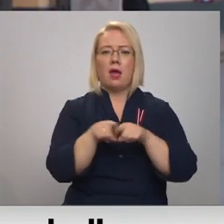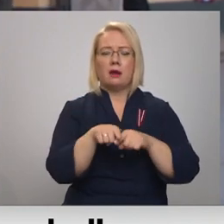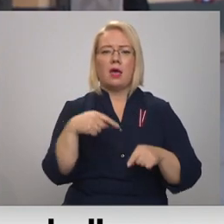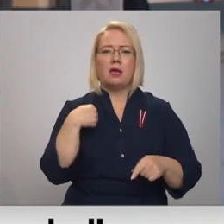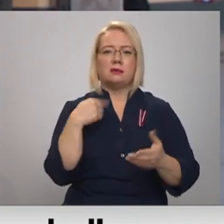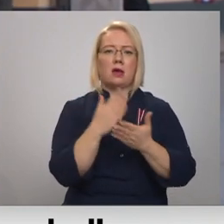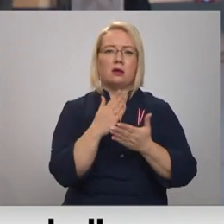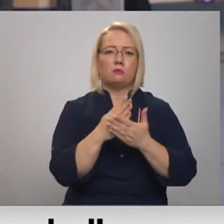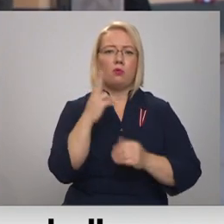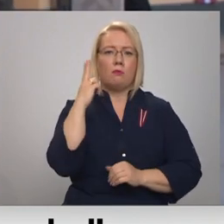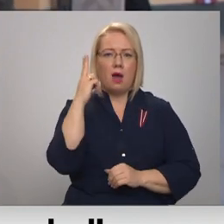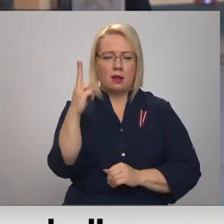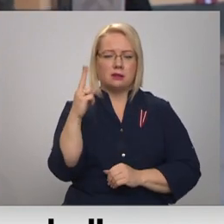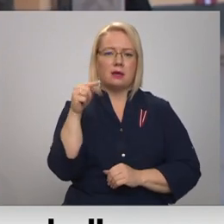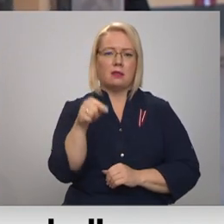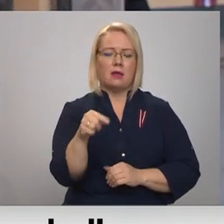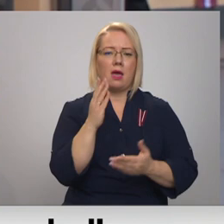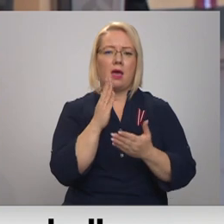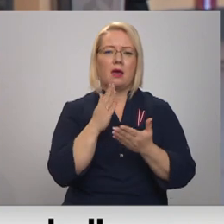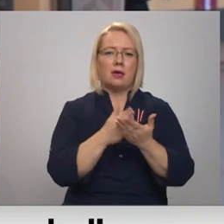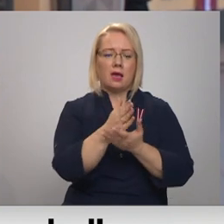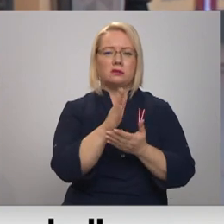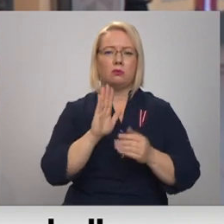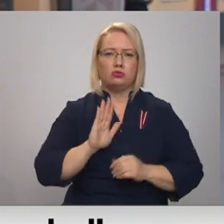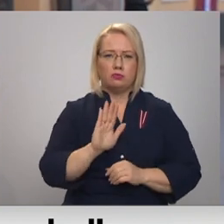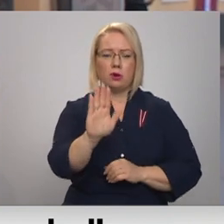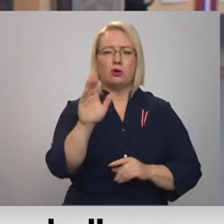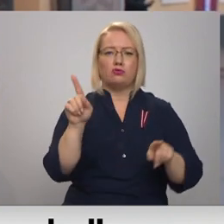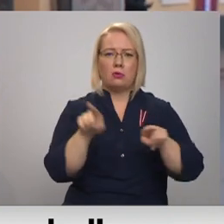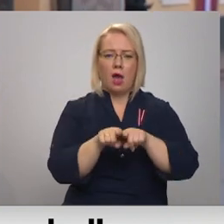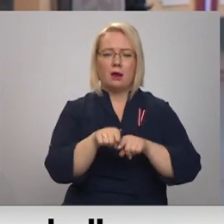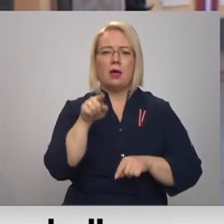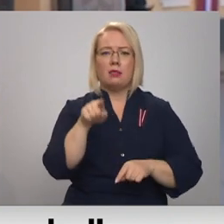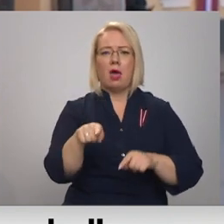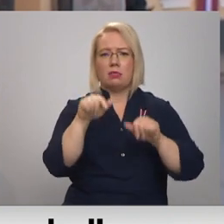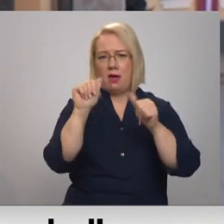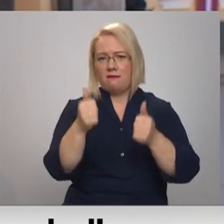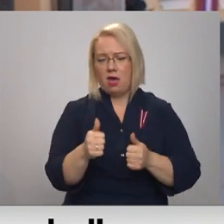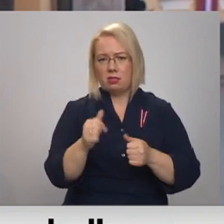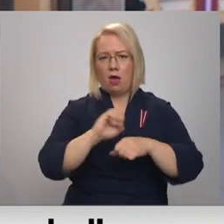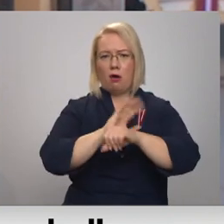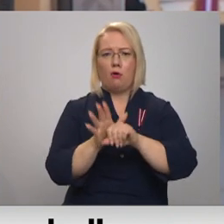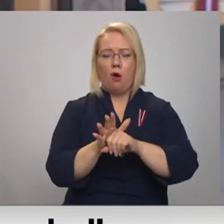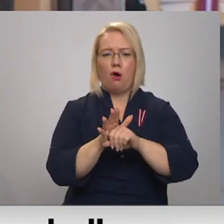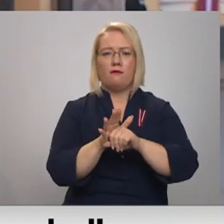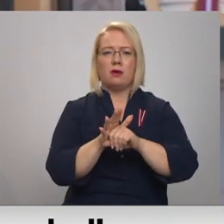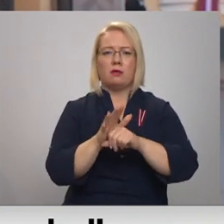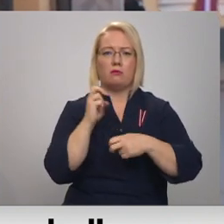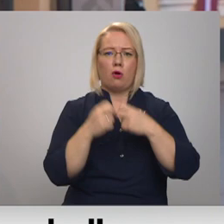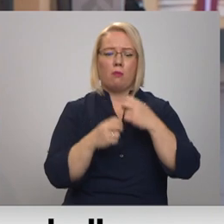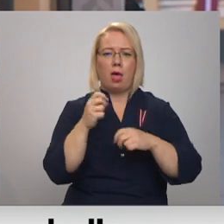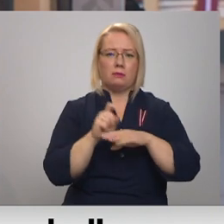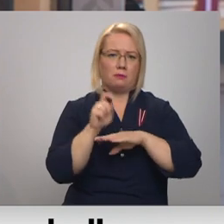pārliecināts, ka šeit mēs iesim uz priekšu un arī šādā veidā Covid krīzi pārvarēsim.